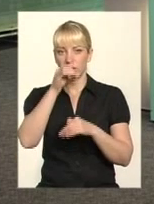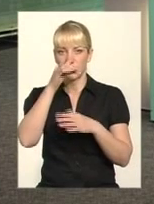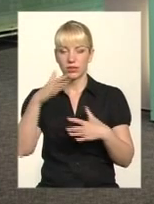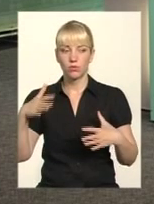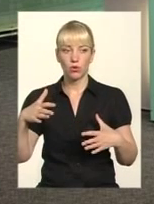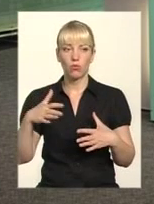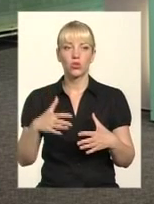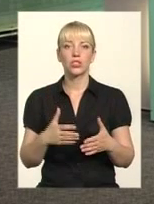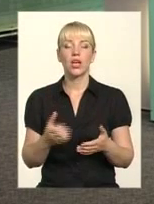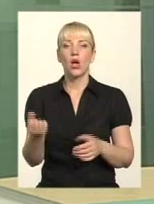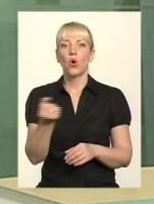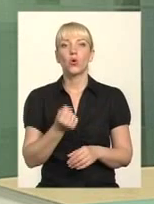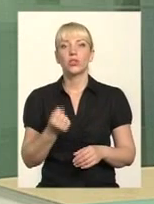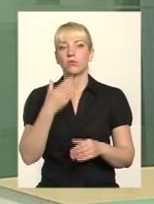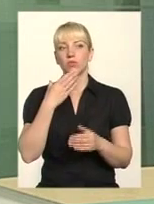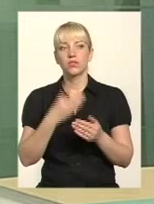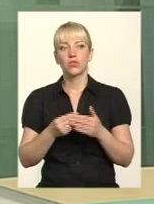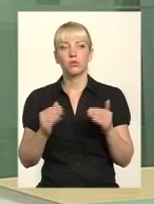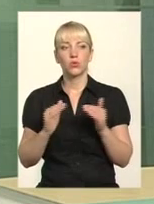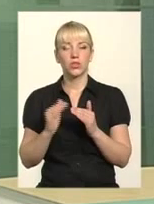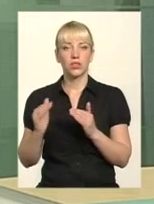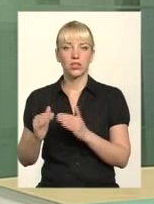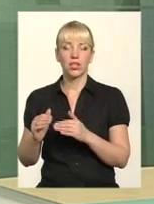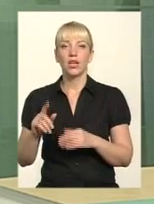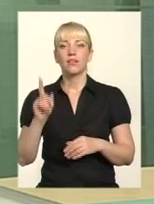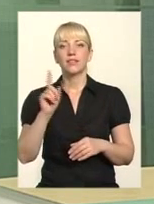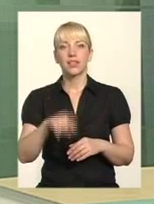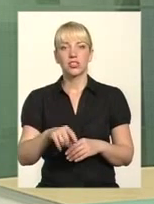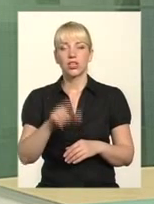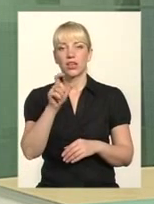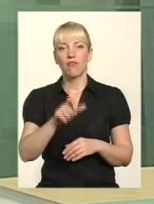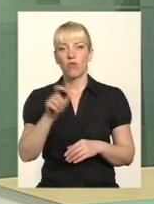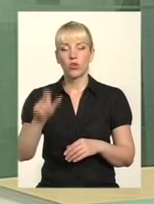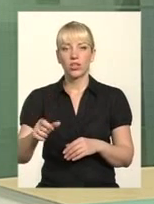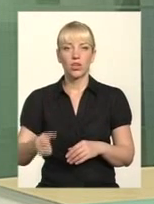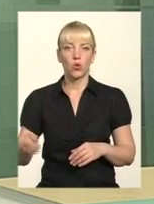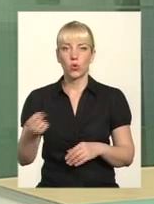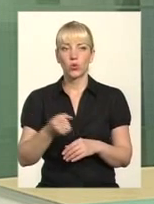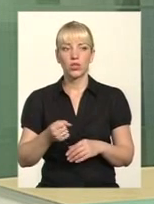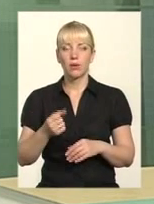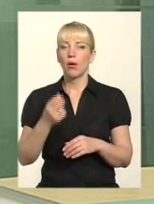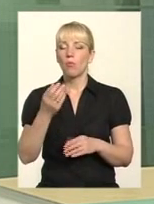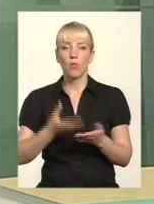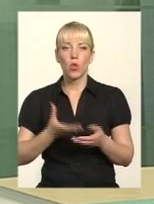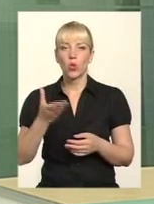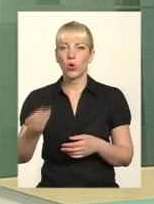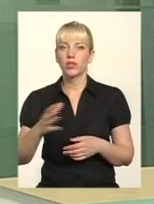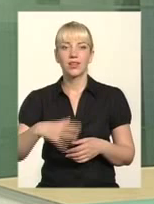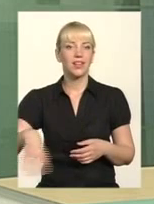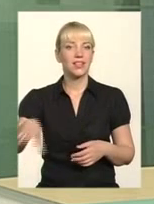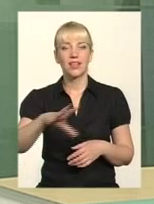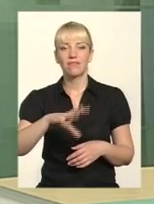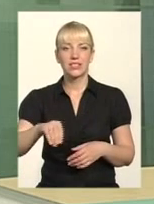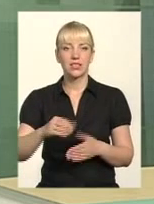утримувати свої будинки. Все ж таки вони отримують, не за весь спектр надання